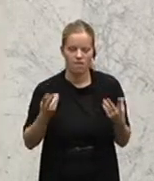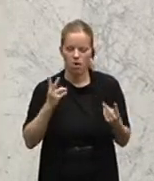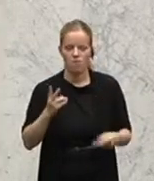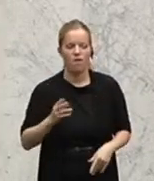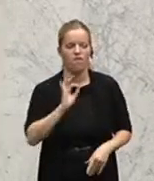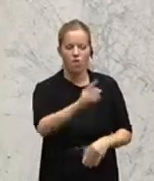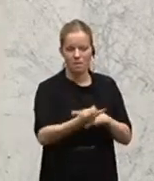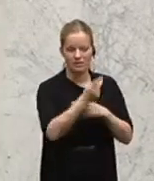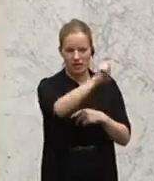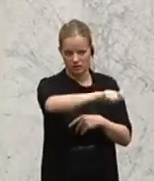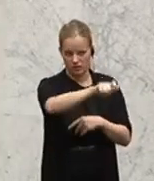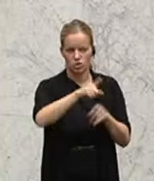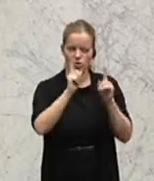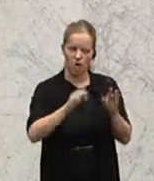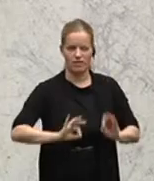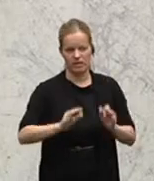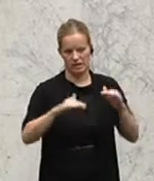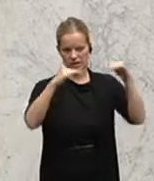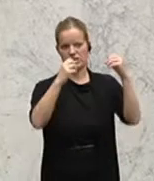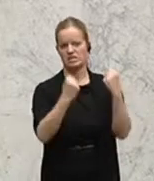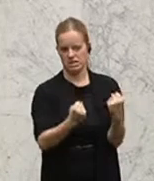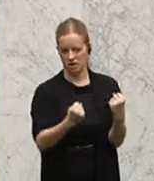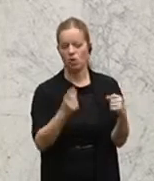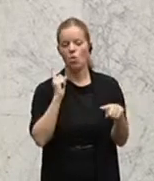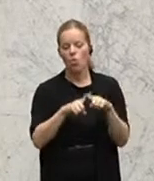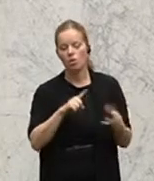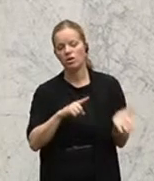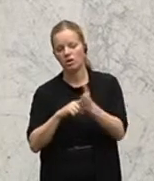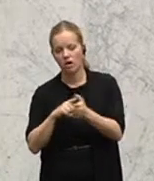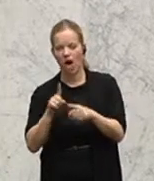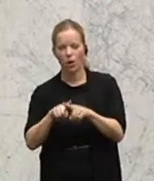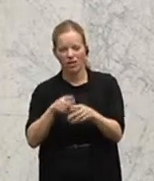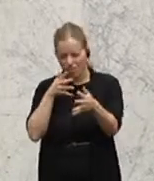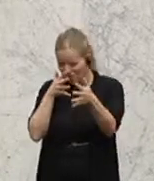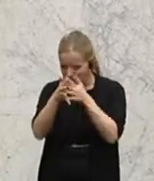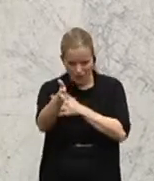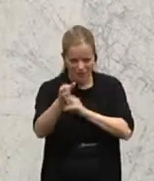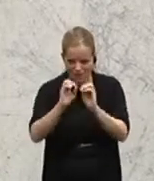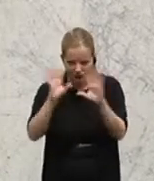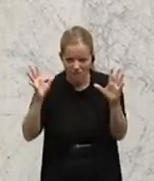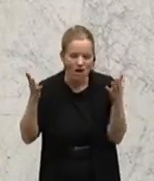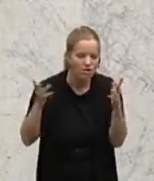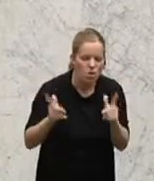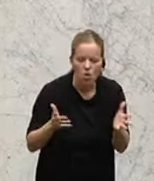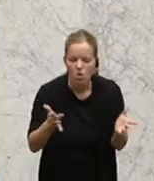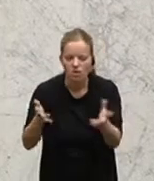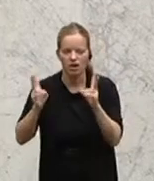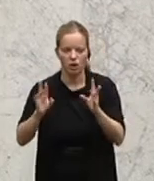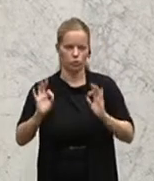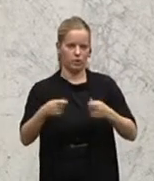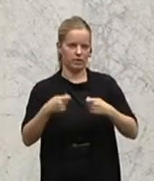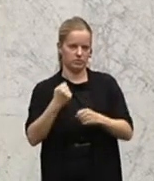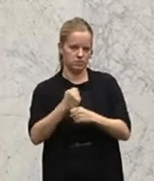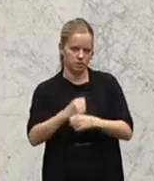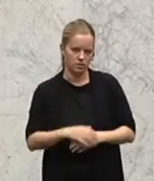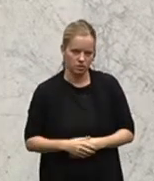selbst und auf der anderen Seite aber auch für die Transparenz, damit man überhaupt geeignete Maßnahmen setzen kann. Was uns